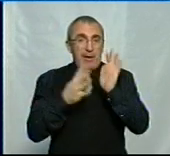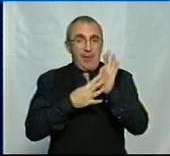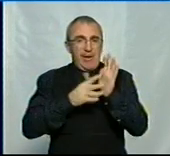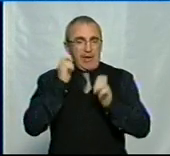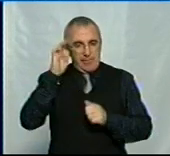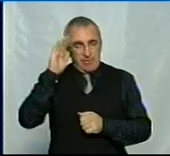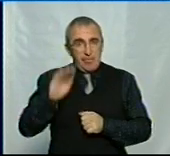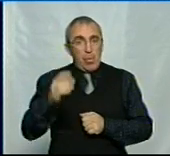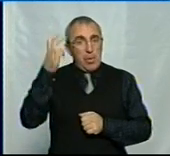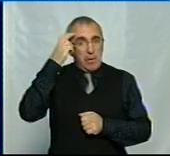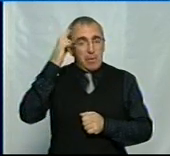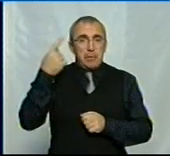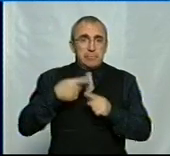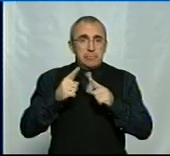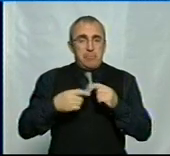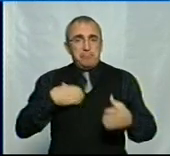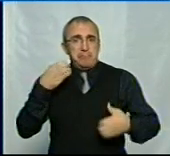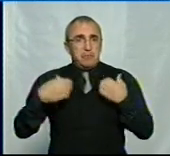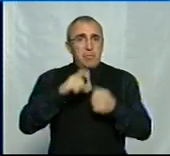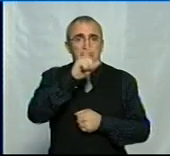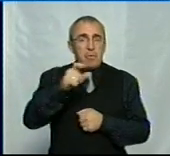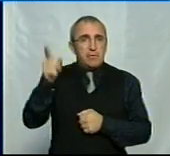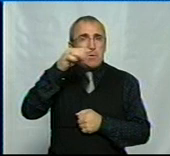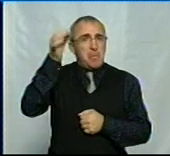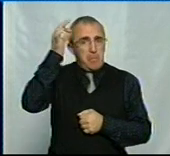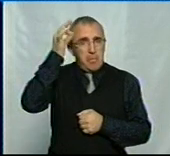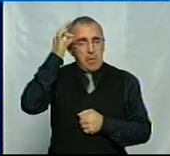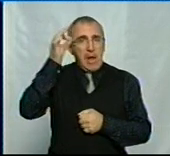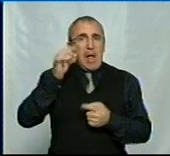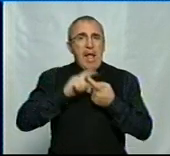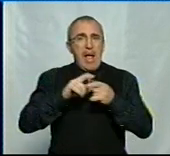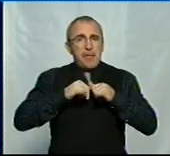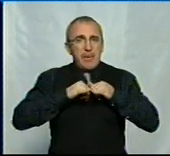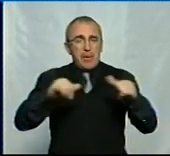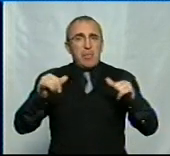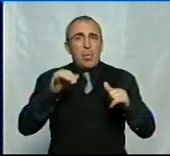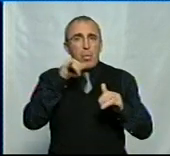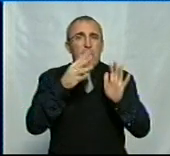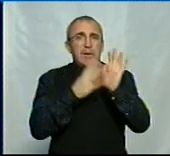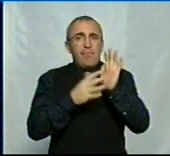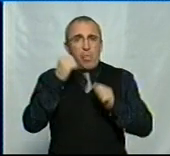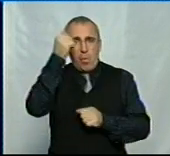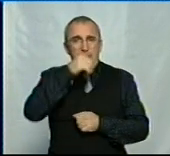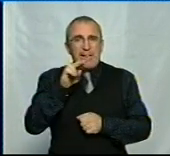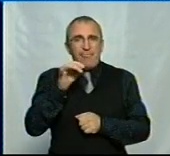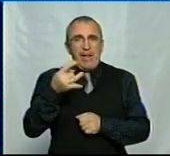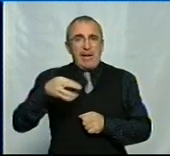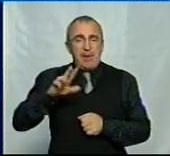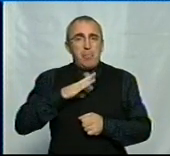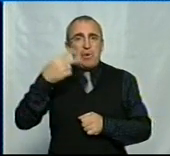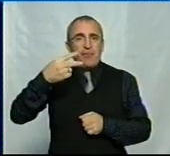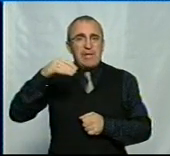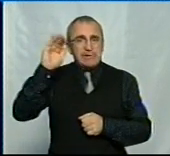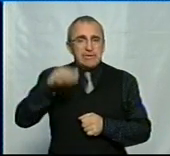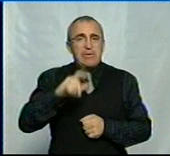Києві. Це викликало стривоженість суспільстві. Багато хто пам'ятає, навіть епідемію дифтерії в 90-ті роки, коли захворіло 20 тисяч